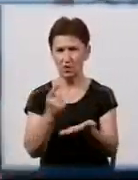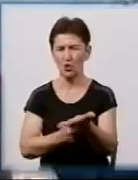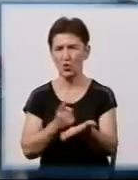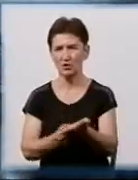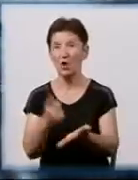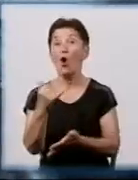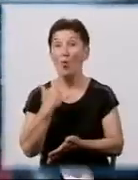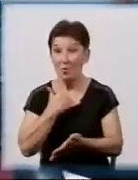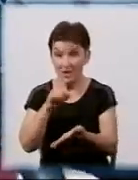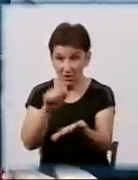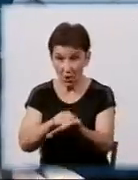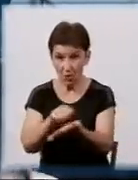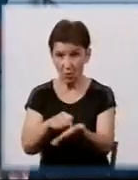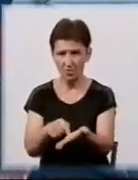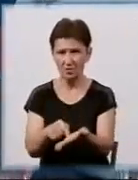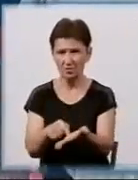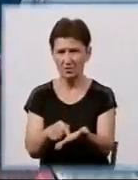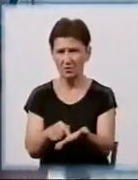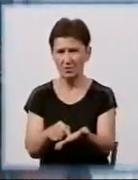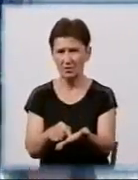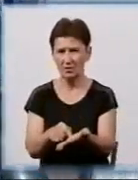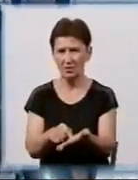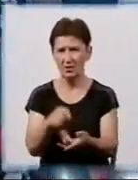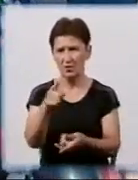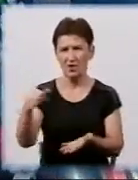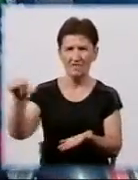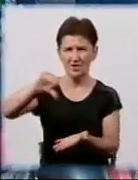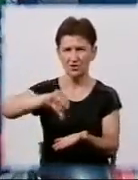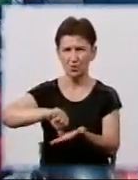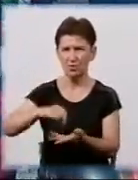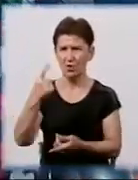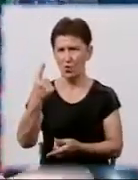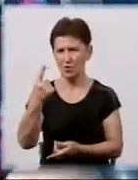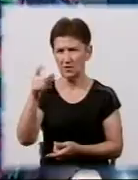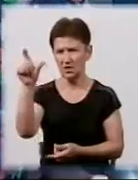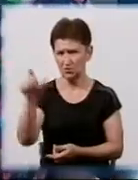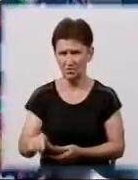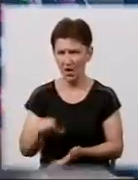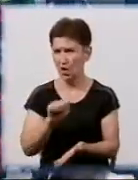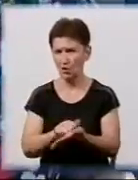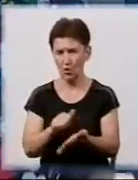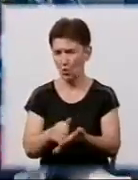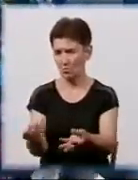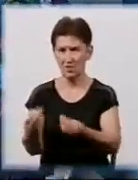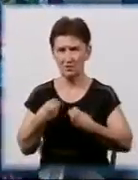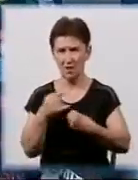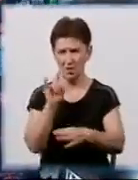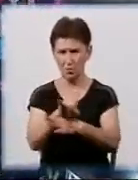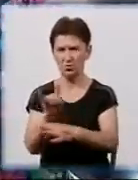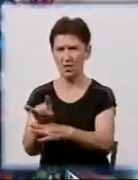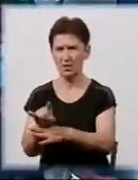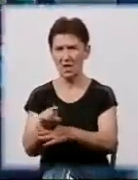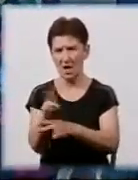документи на руку. Докажіть. На якій підставі. Виступала одна людина, не предоставила документів, набрехала. У камеру